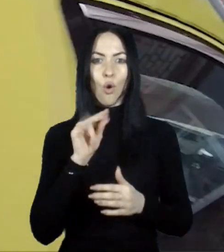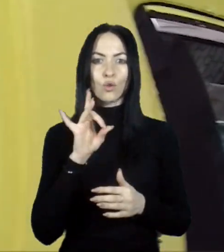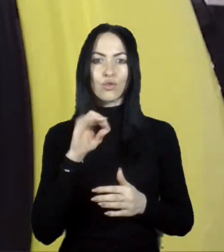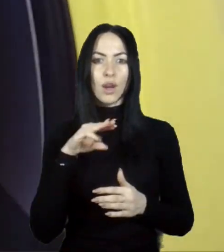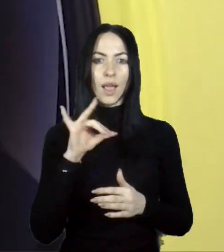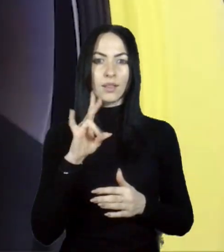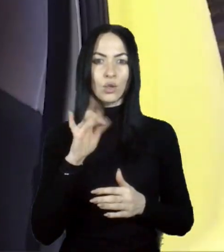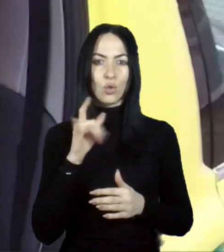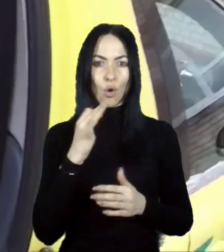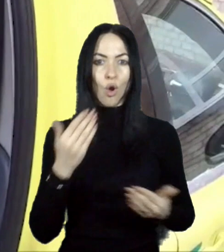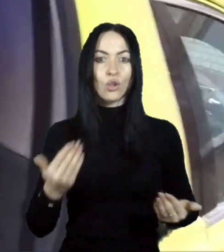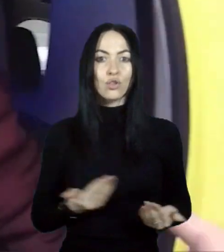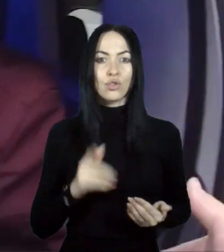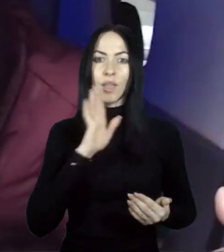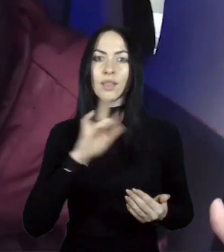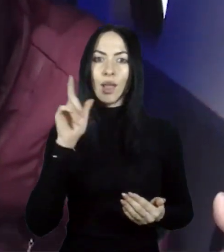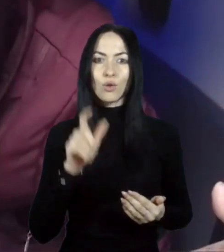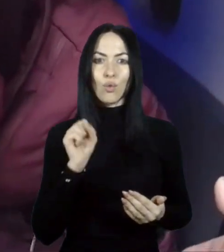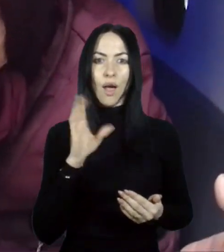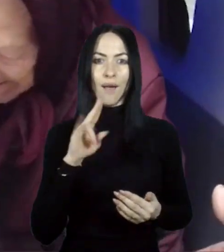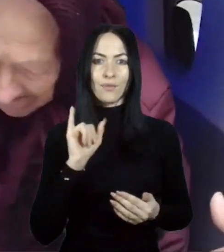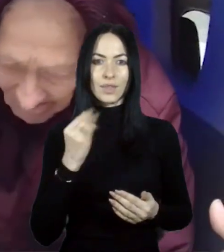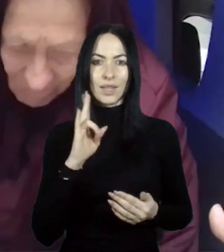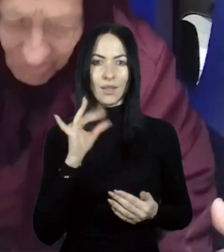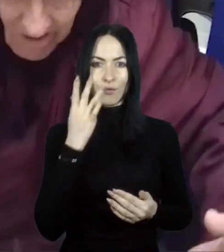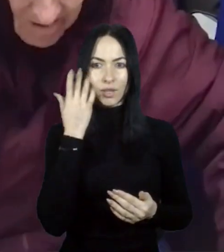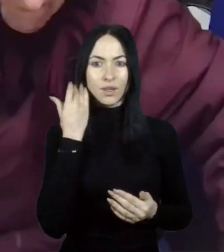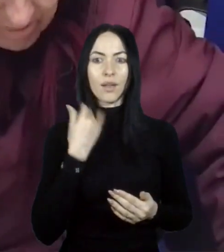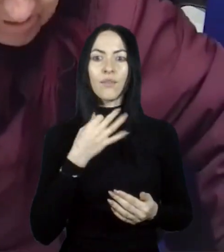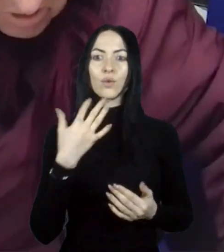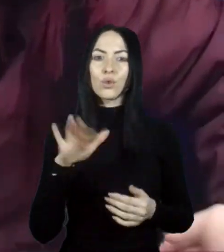Приїхали. Давайте руку.